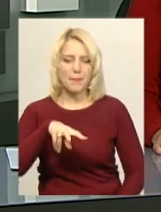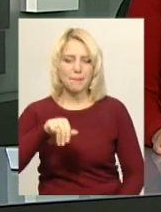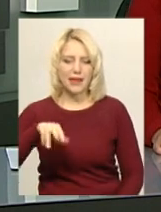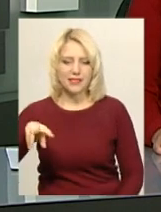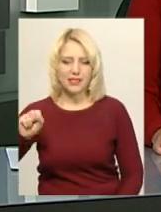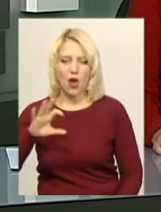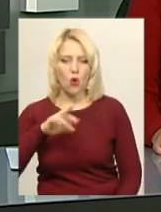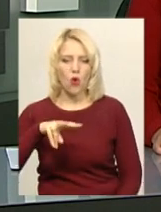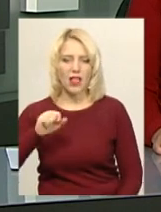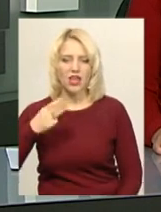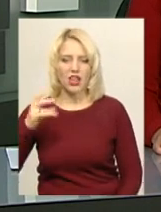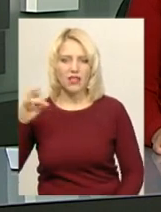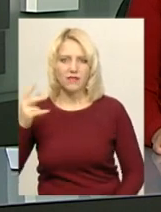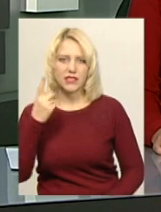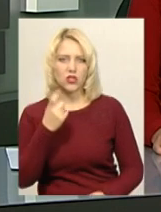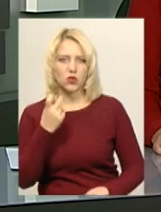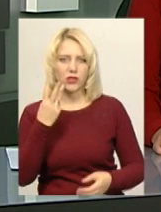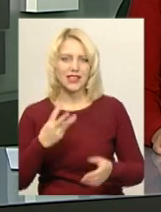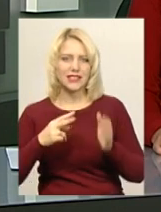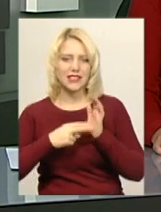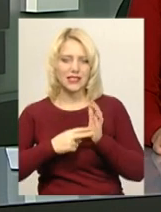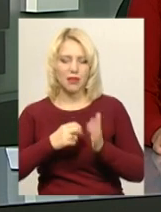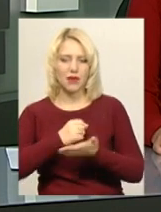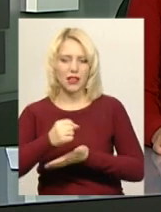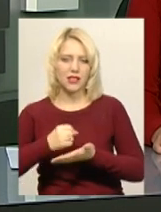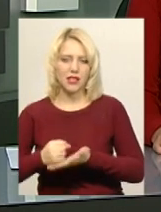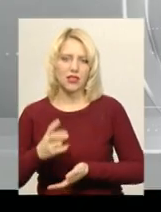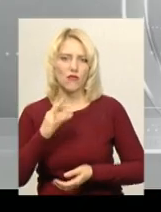137 кандидатів у кожній, у Новоставецькій – 92.